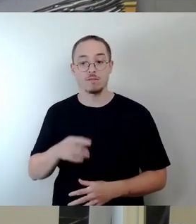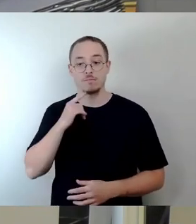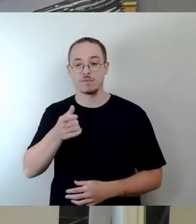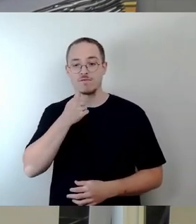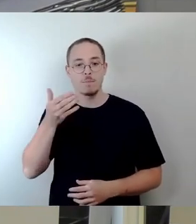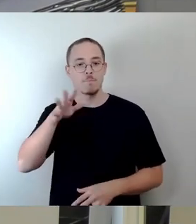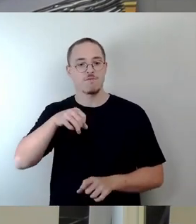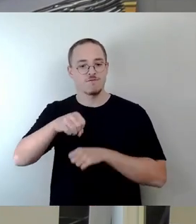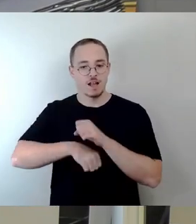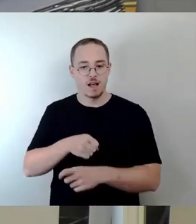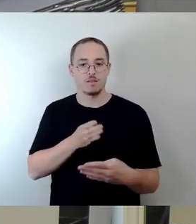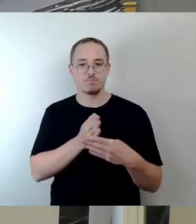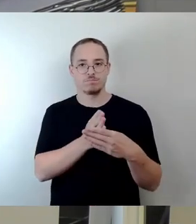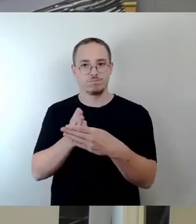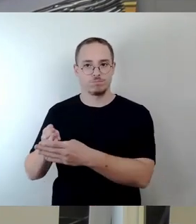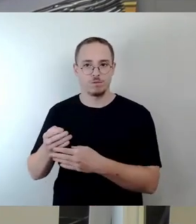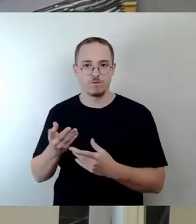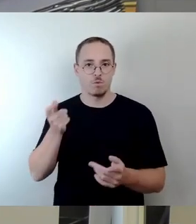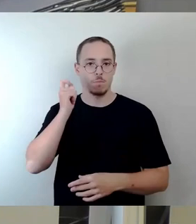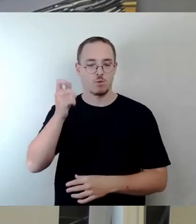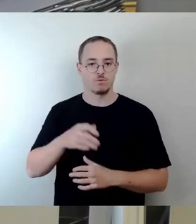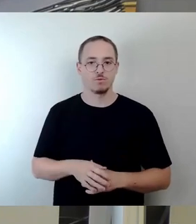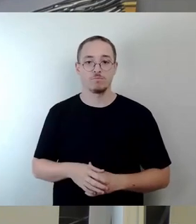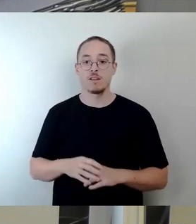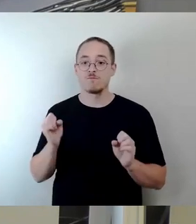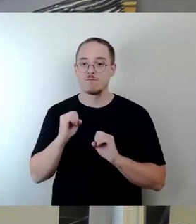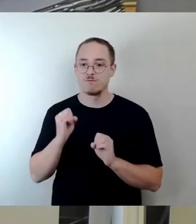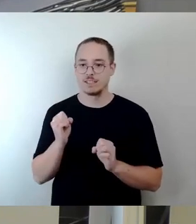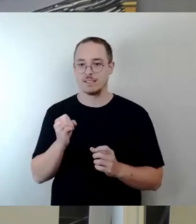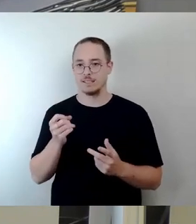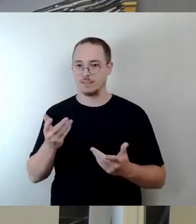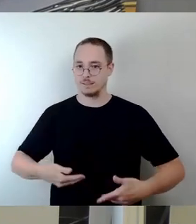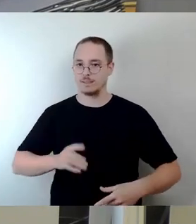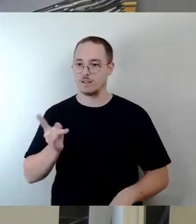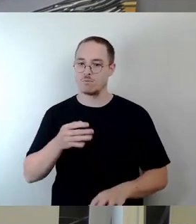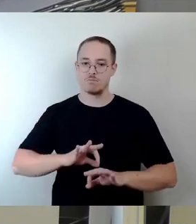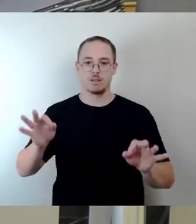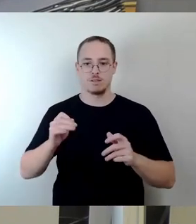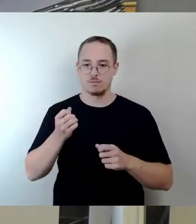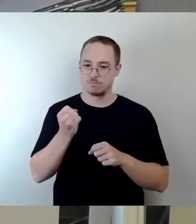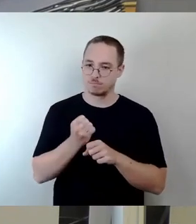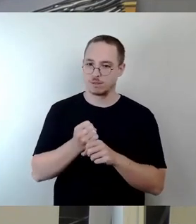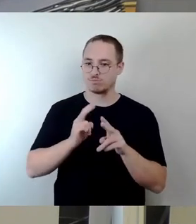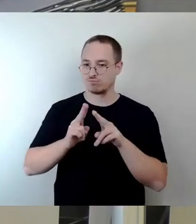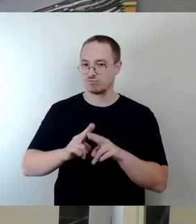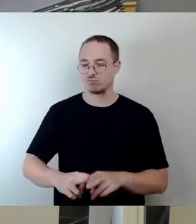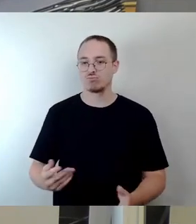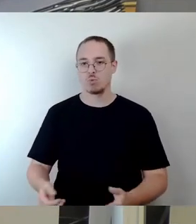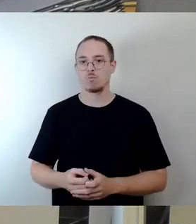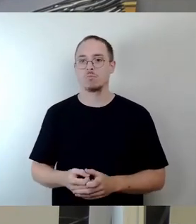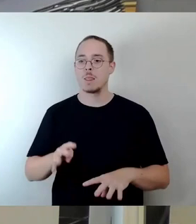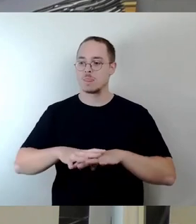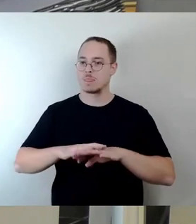Winterdienst besser ausgestattet für den Radverkehr. Das Netz konnte erweitert werden. Dann haben wir den